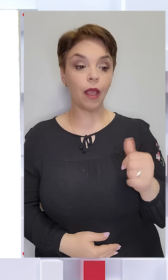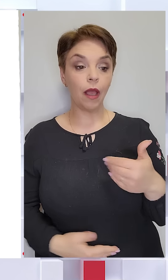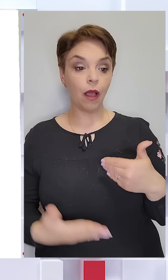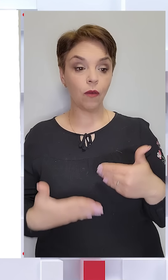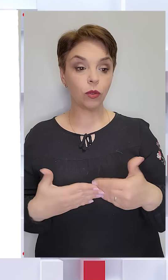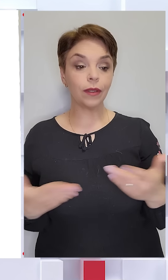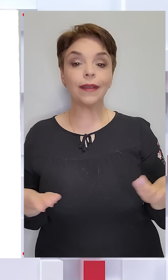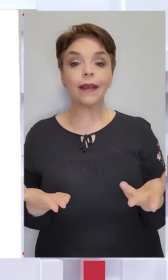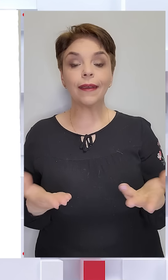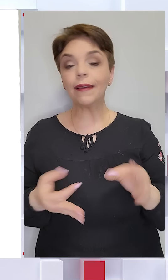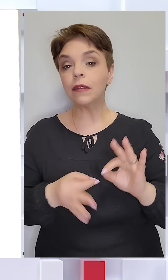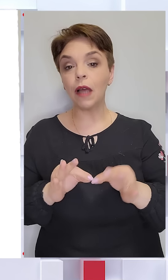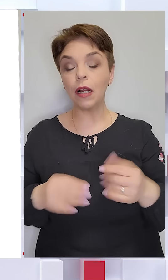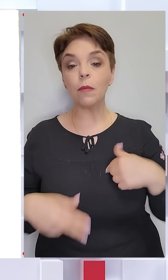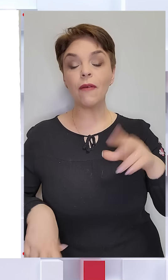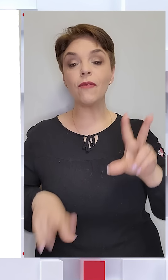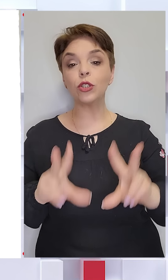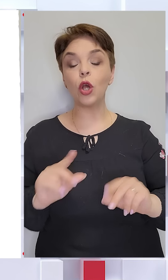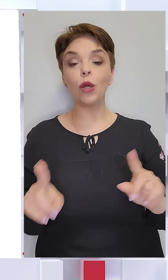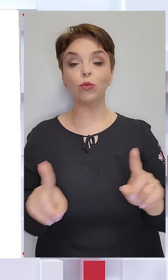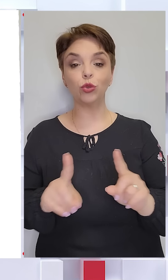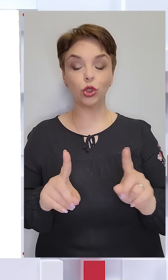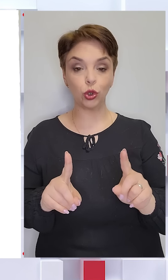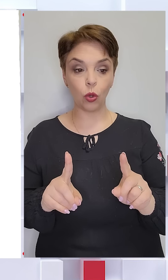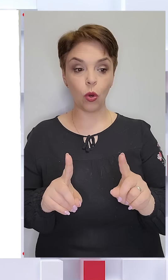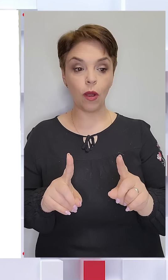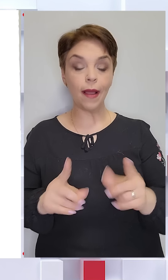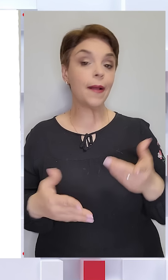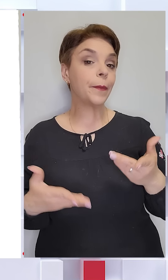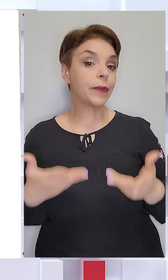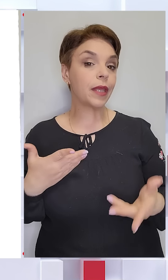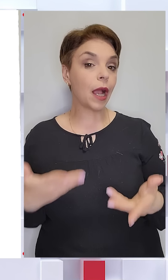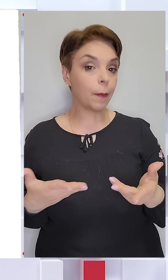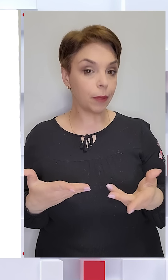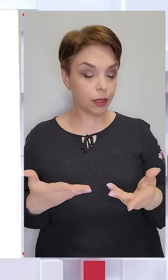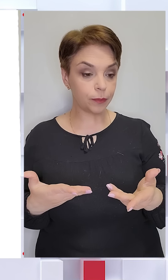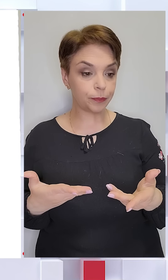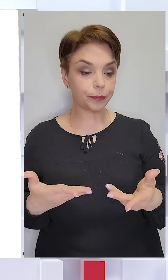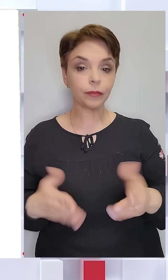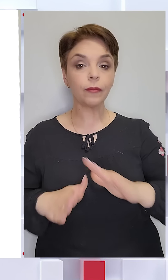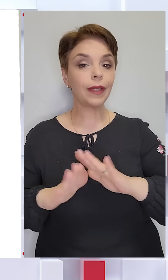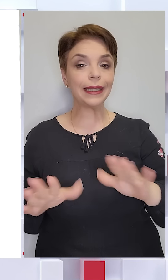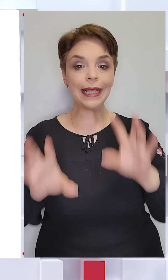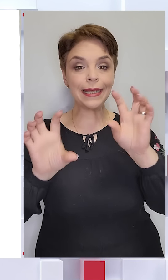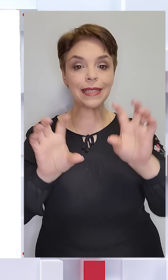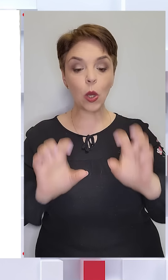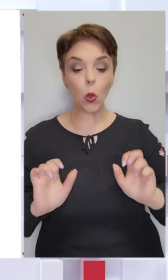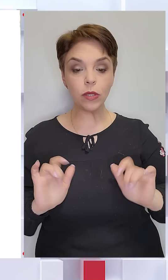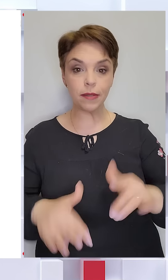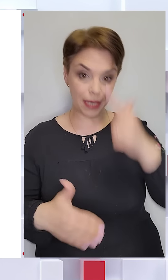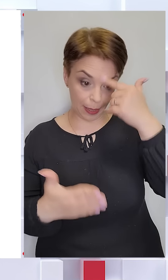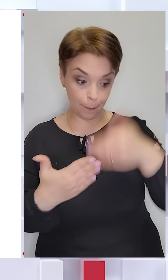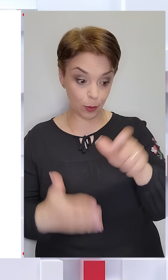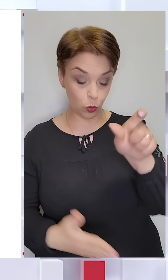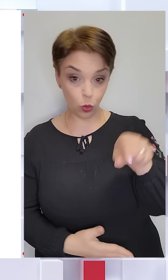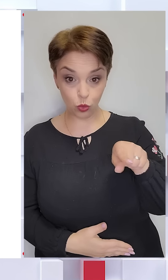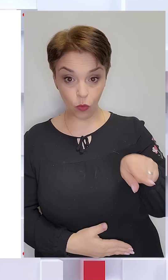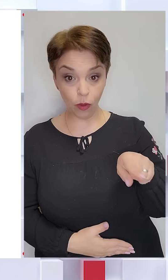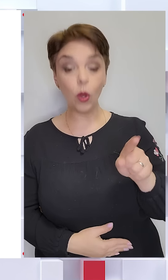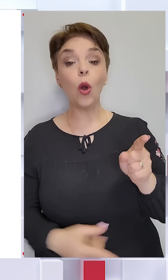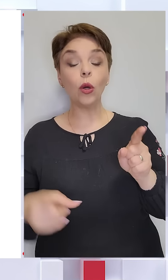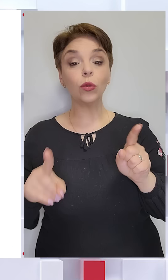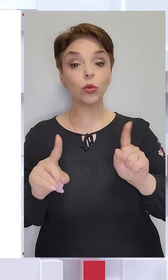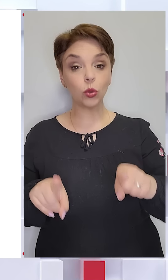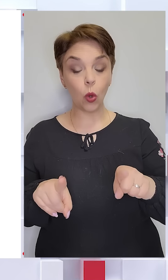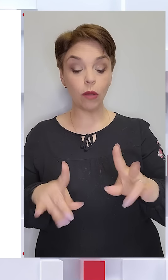Які деталі? Ми вважаємо, що якби не незаконні дії підозрюваного, то